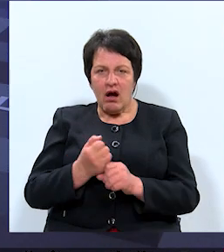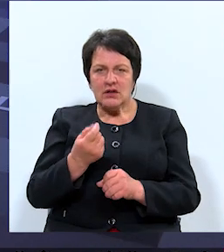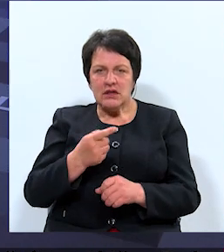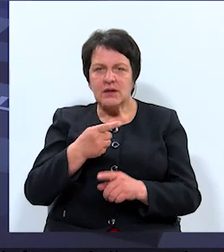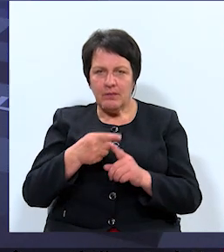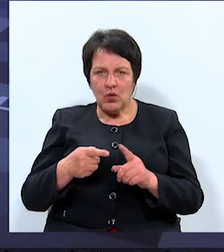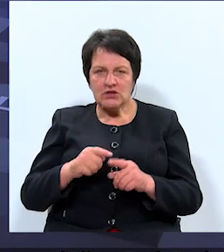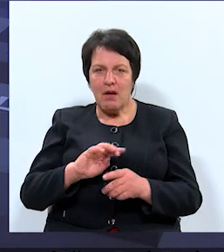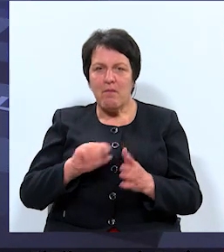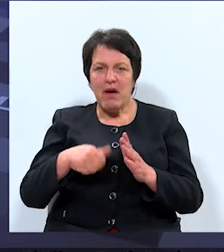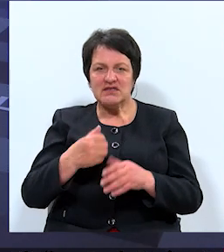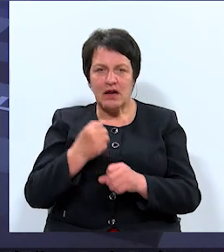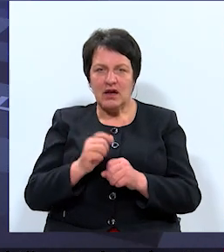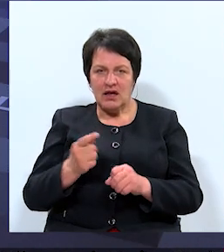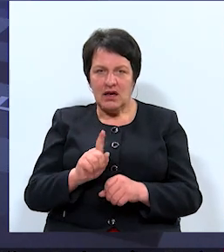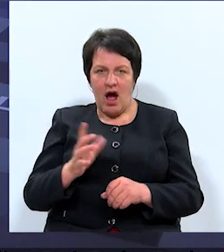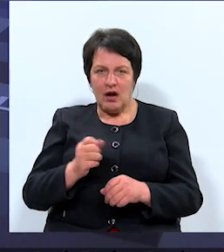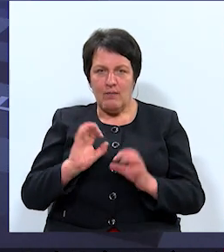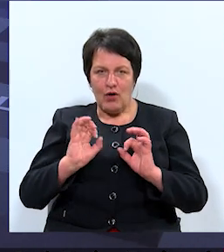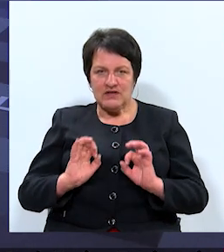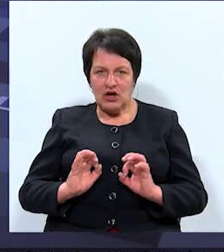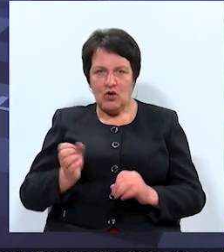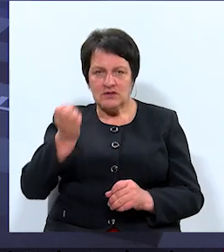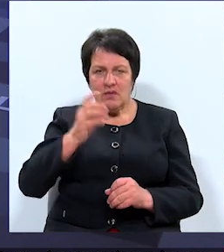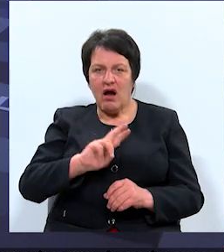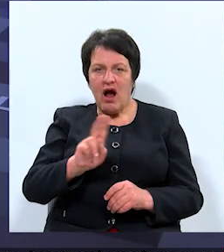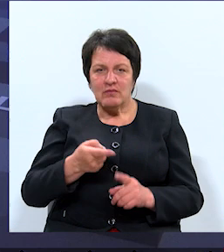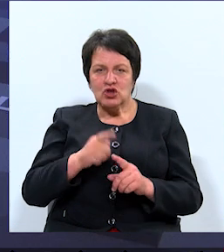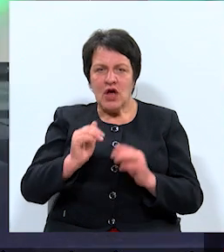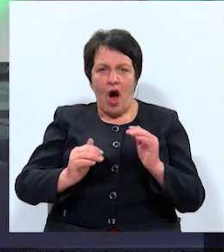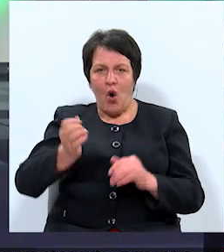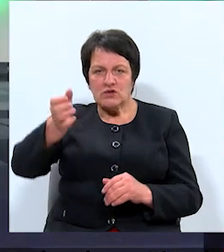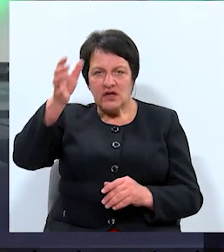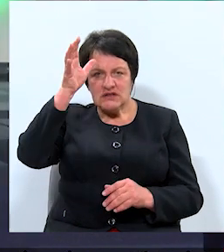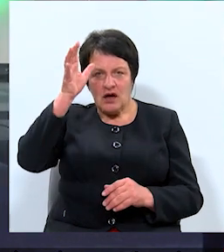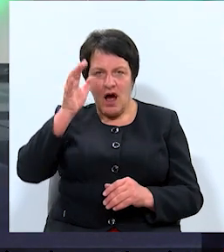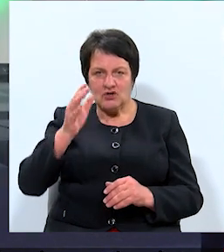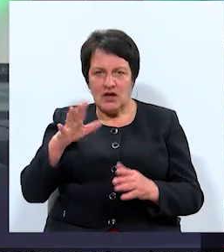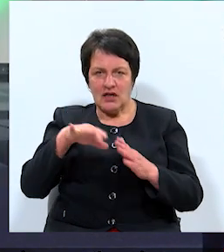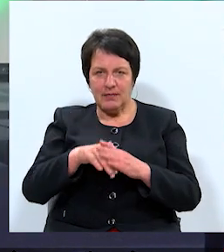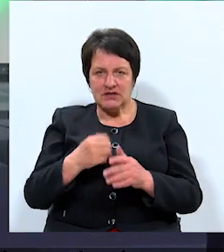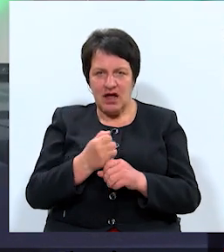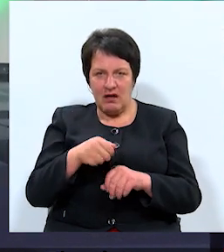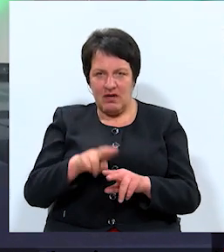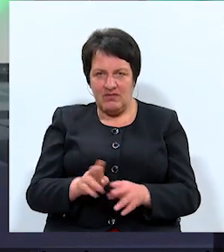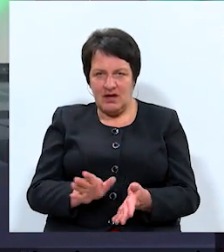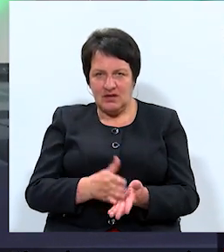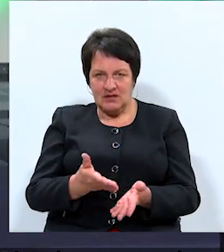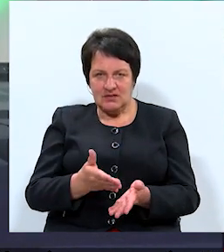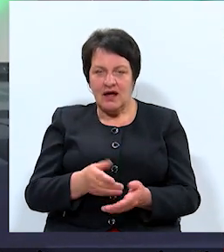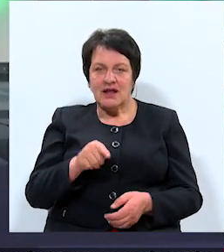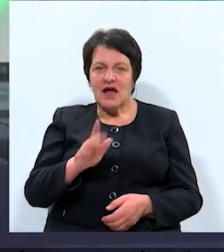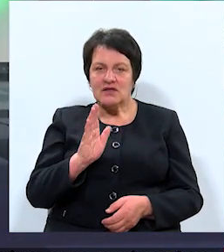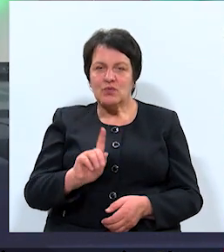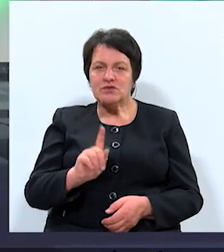bezdarbnieku ir ar profesionālo izglītību, tad kam šīs augsti zināšanu ietilpīgās darba vietas? Augsti zināšanu ietilpīgās darba vietas,